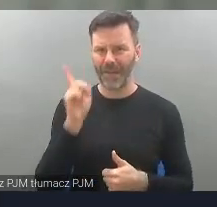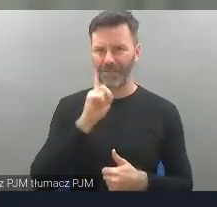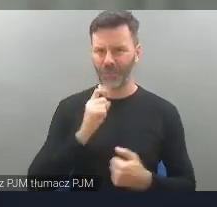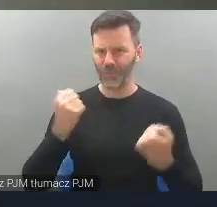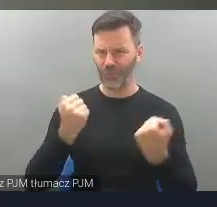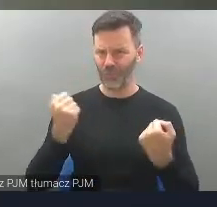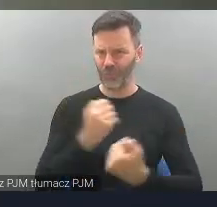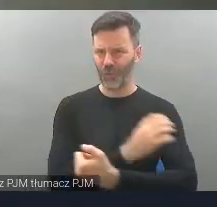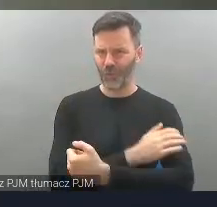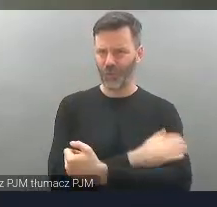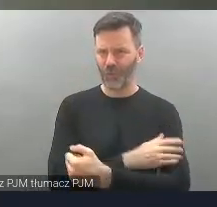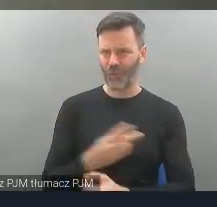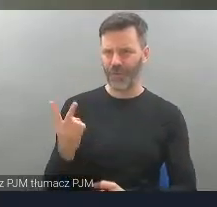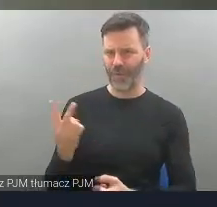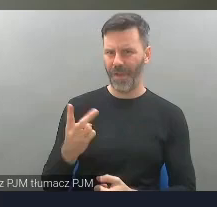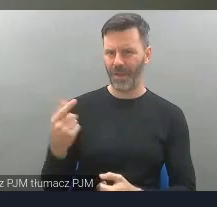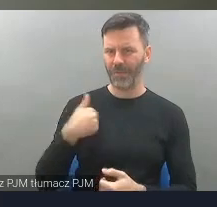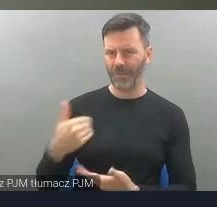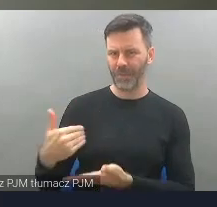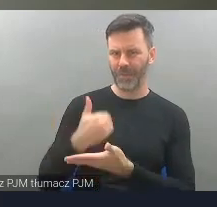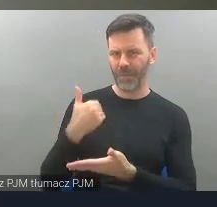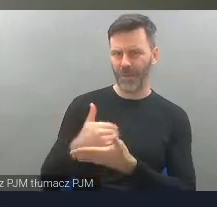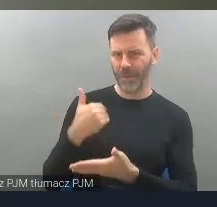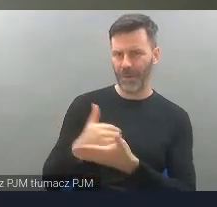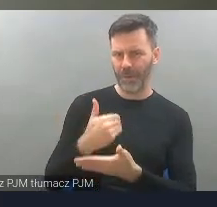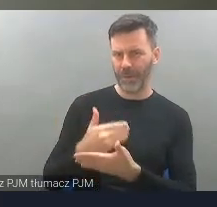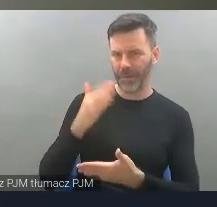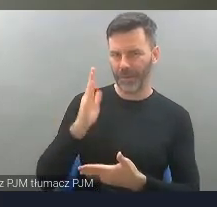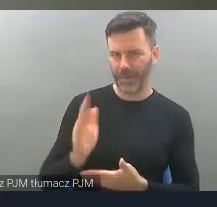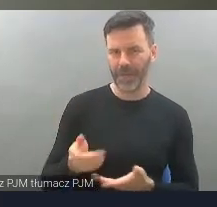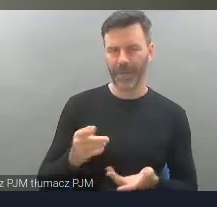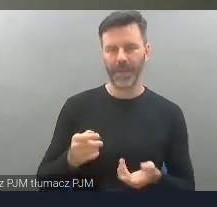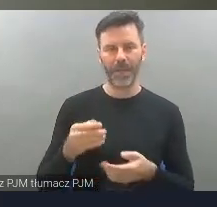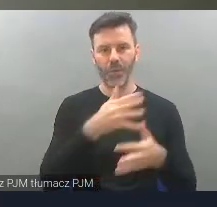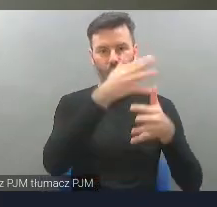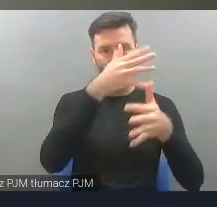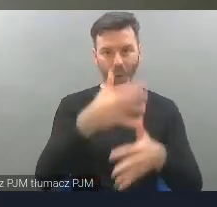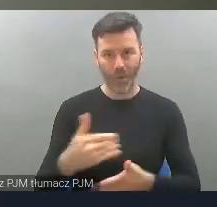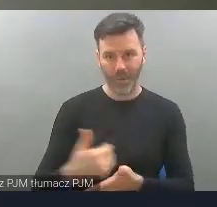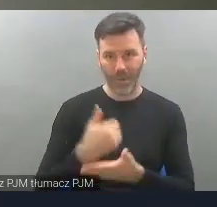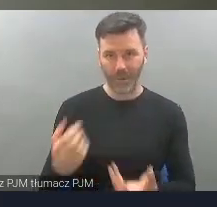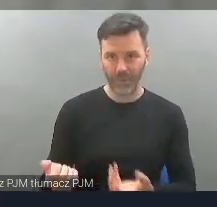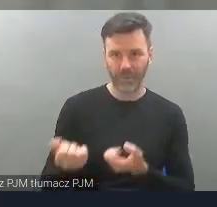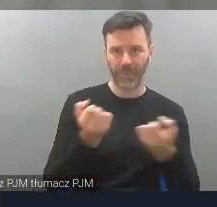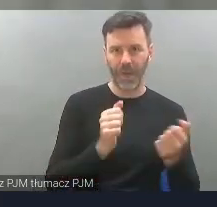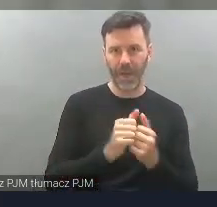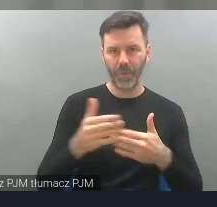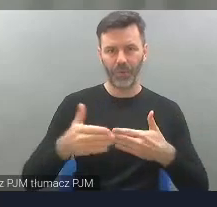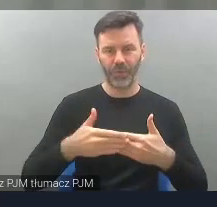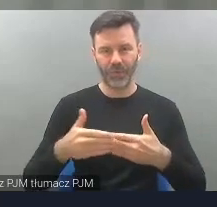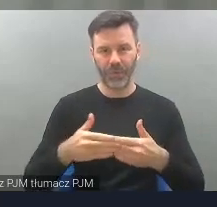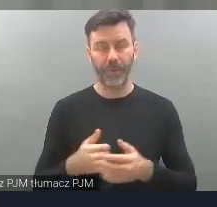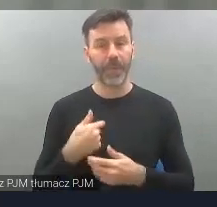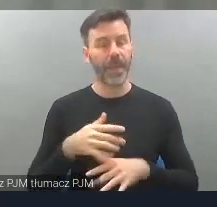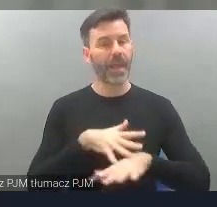i wtedy wyjdę po schodach, przejadę przez krawężnik i przejdę nawet przez za ciesne drzwi. Zawodowo